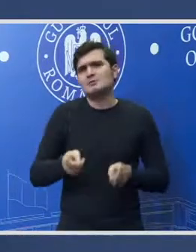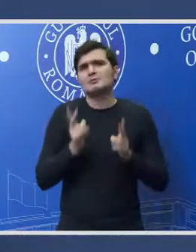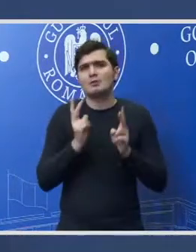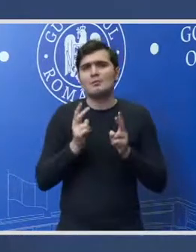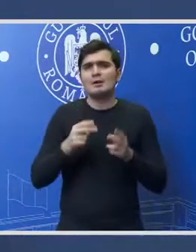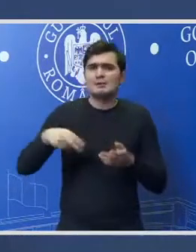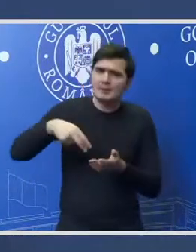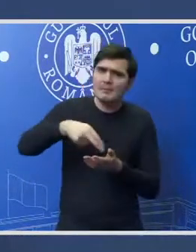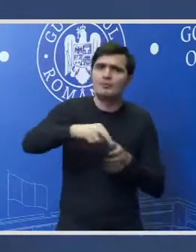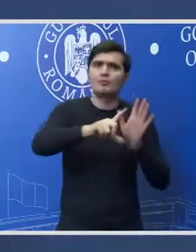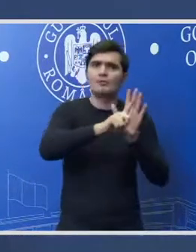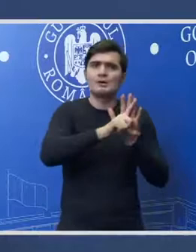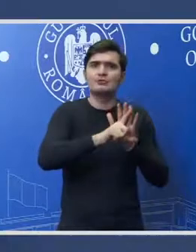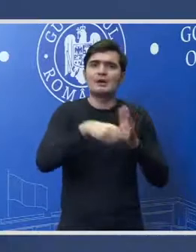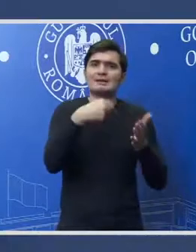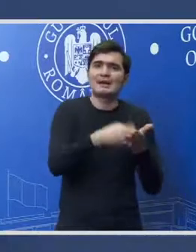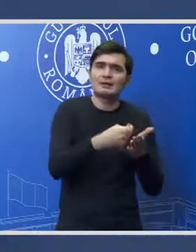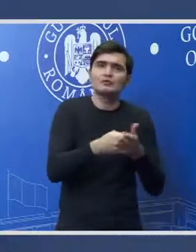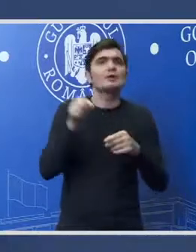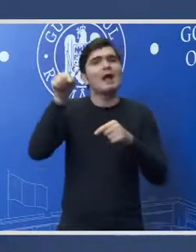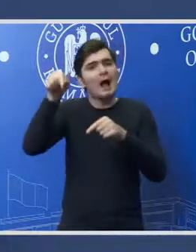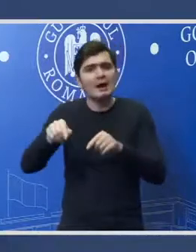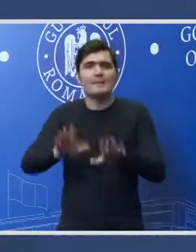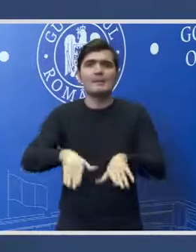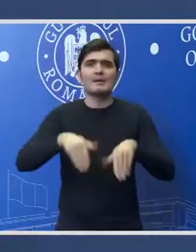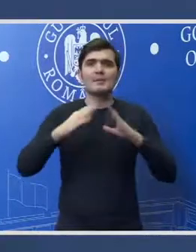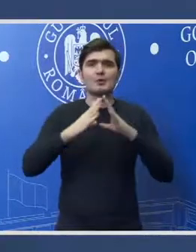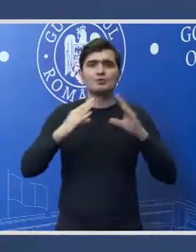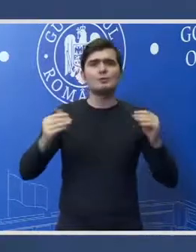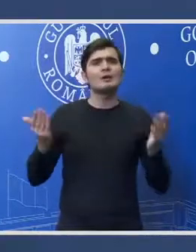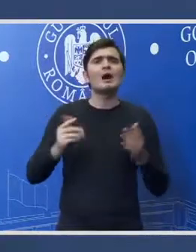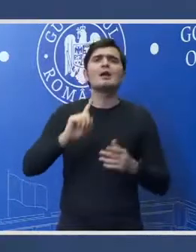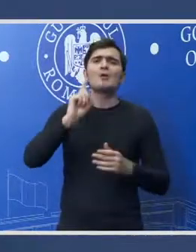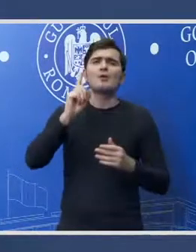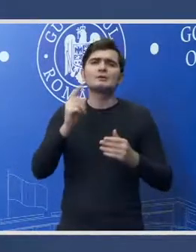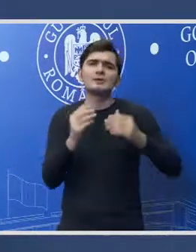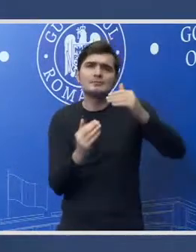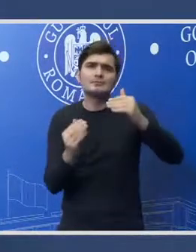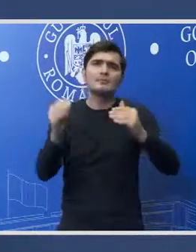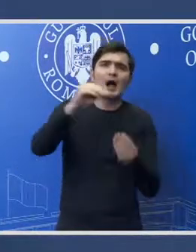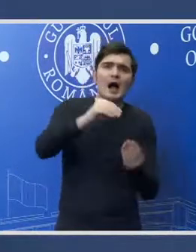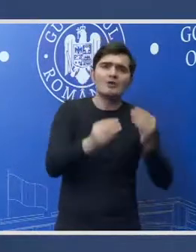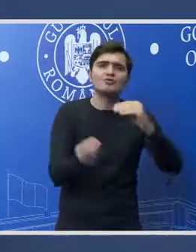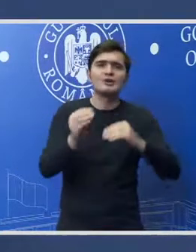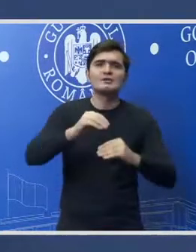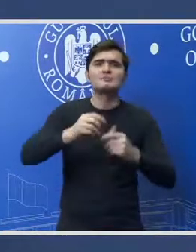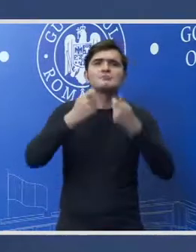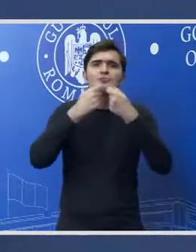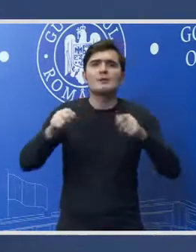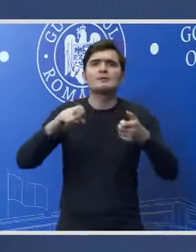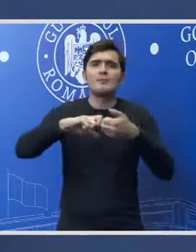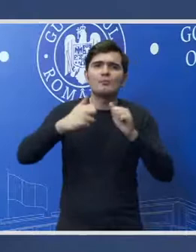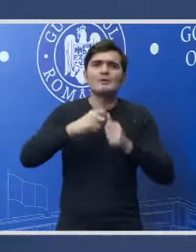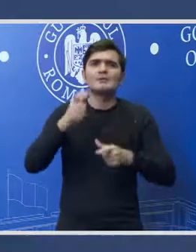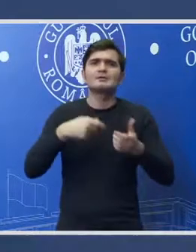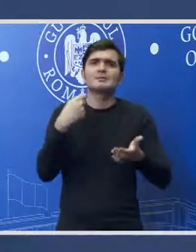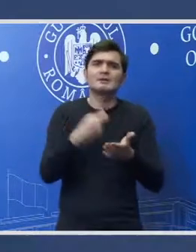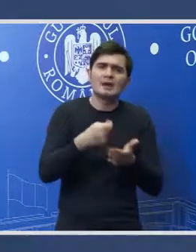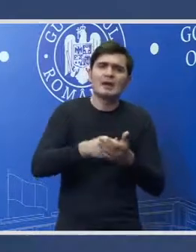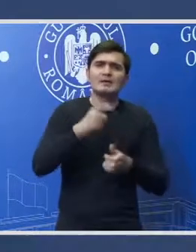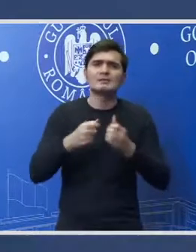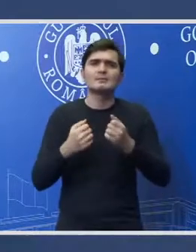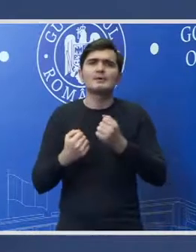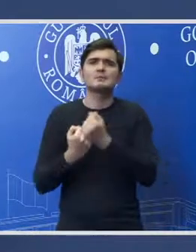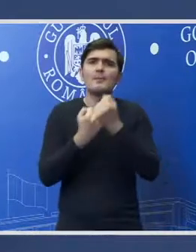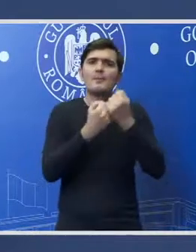mergem cu o legea salizării în Parlamentul României, care va reașeza toată aceste... salarizarea, sistemul de sporuri, dar